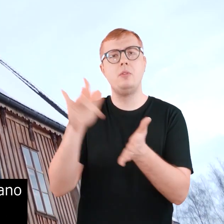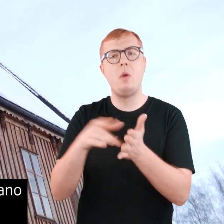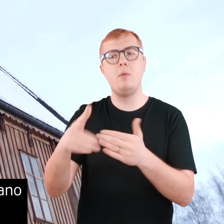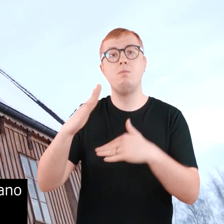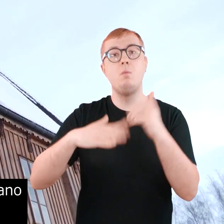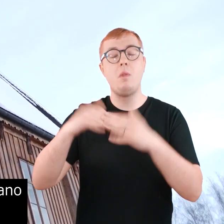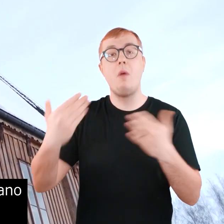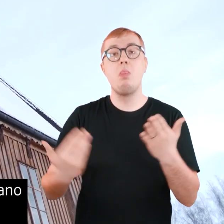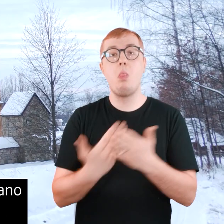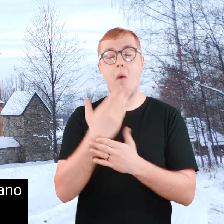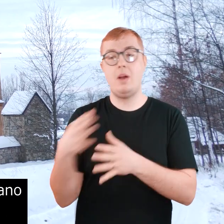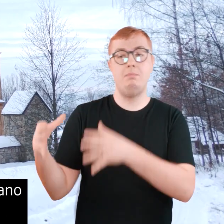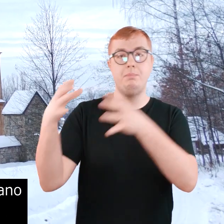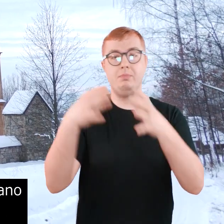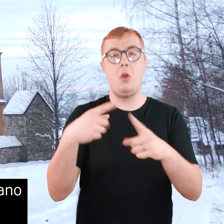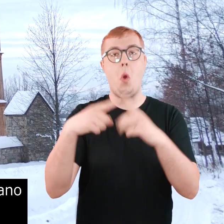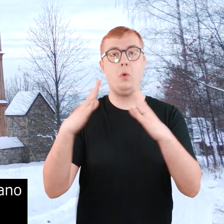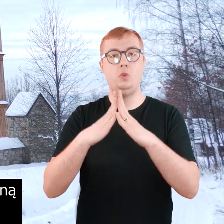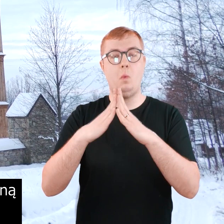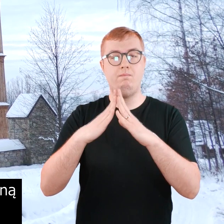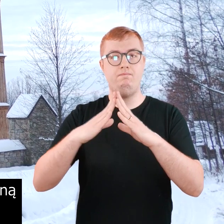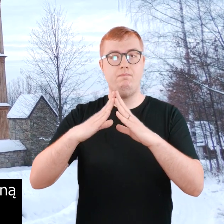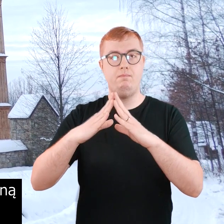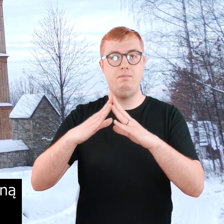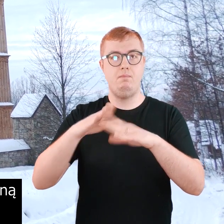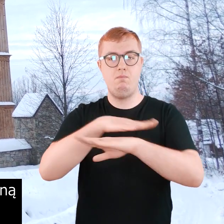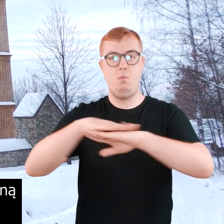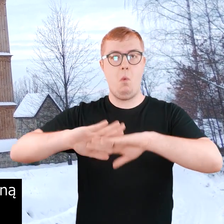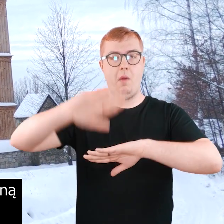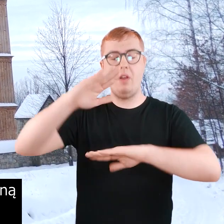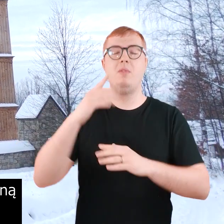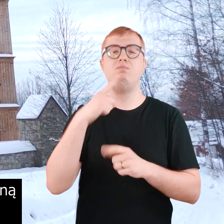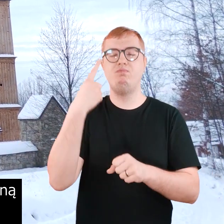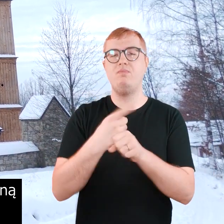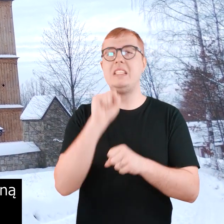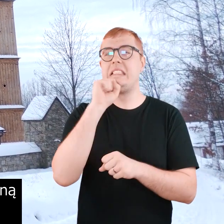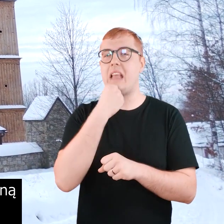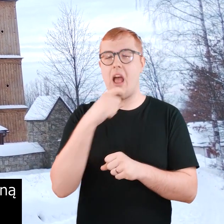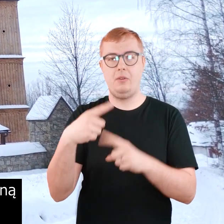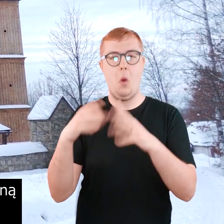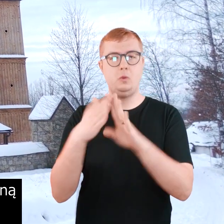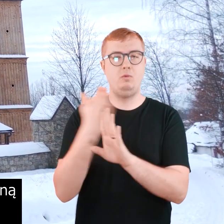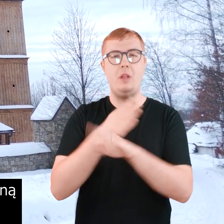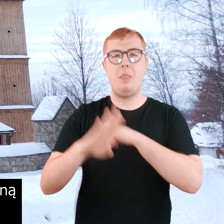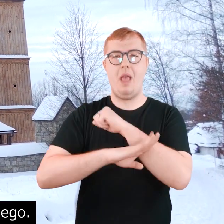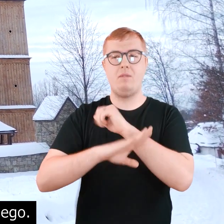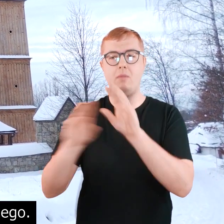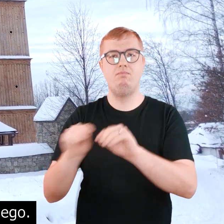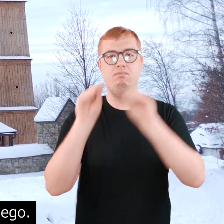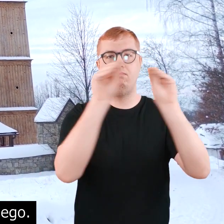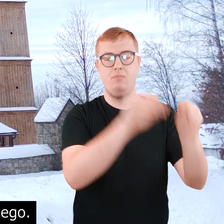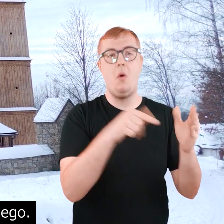miejscowości wybudowano nowy murowany kościół, zdecydowano, że starą drewnianą świątynię przeniesie się do